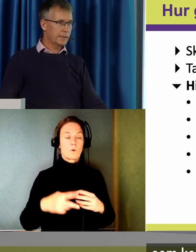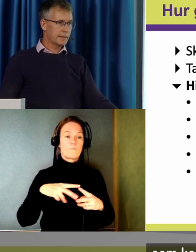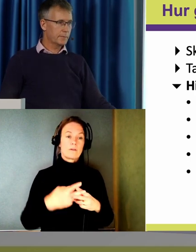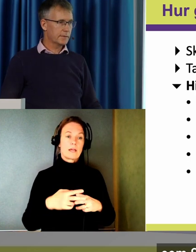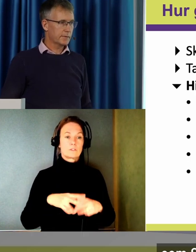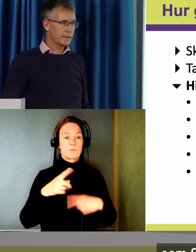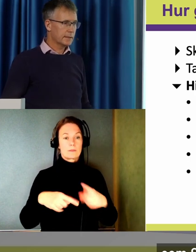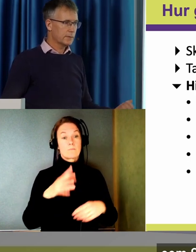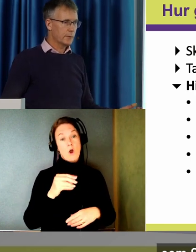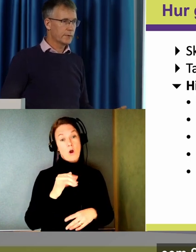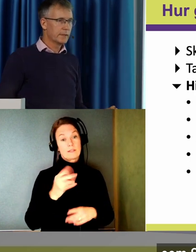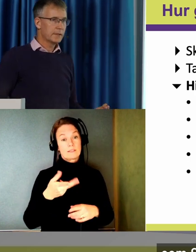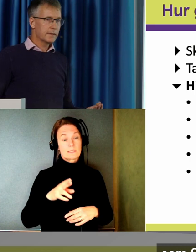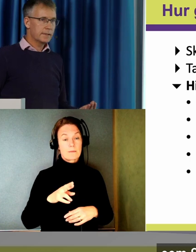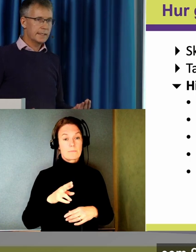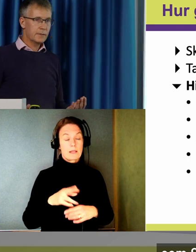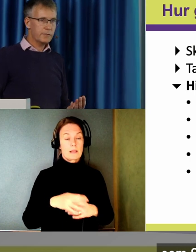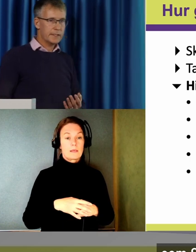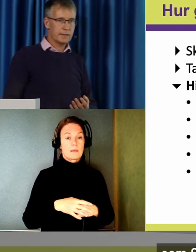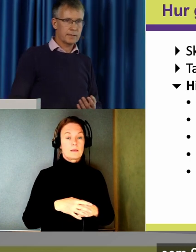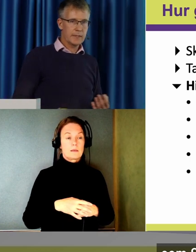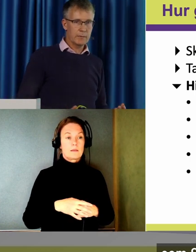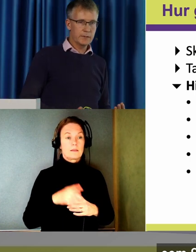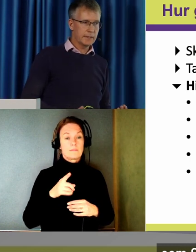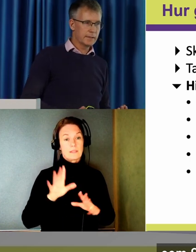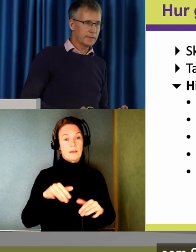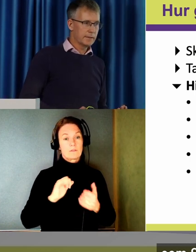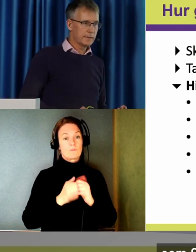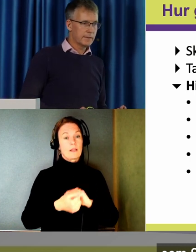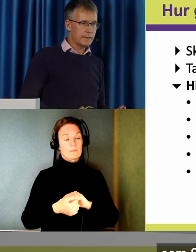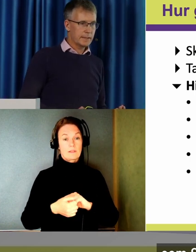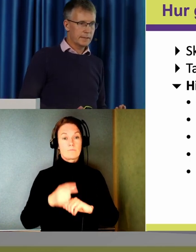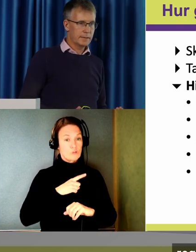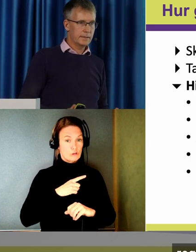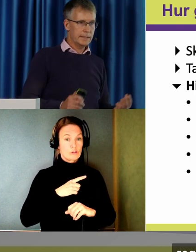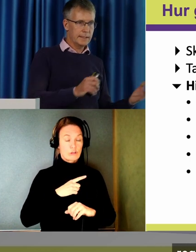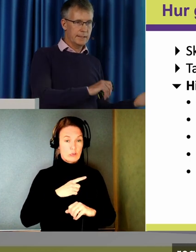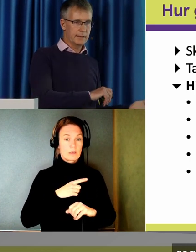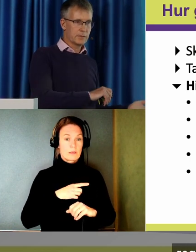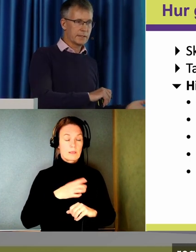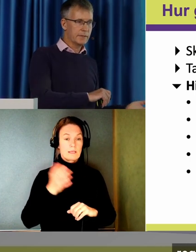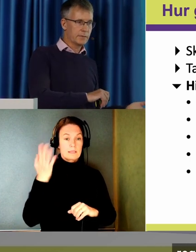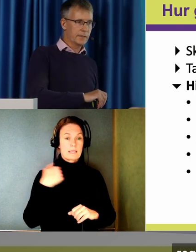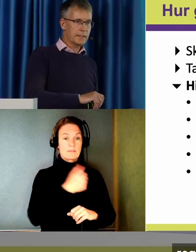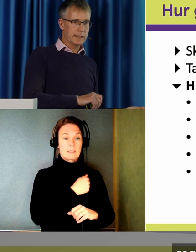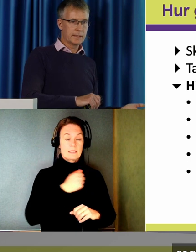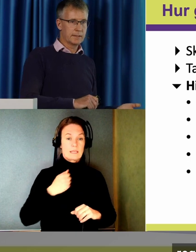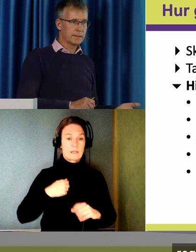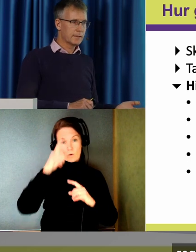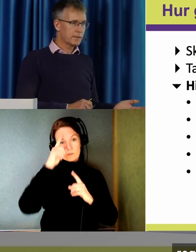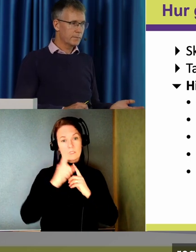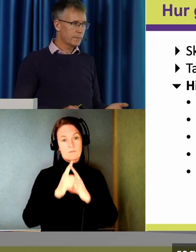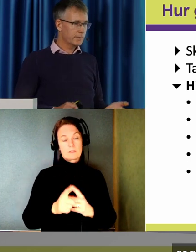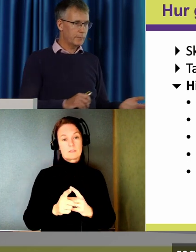här med AI till exempel som Sinan tog upp. Det har ju förändrat spelplanen. Sedan regeringens konsekvensutredning.